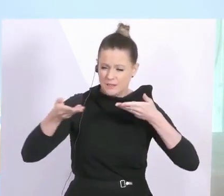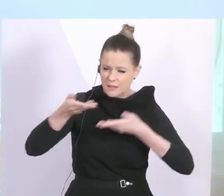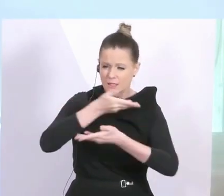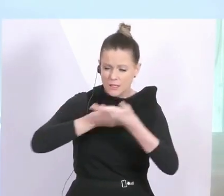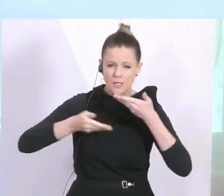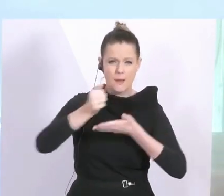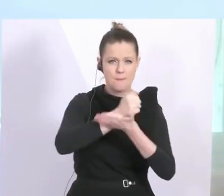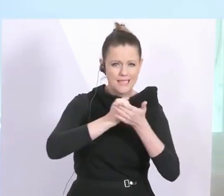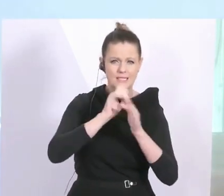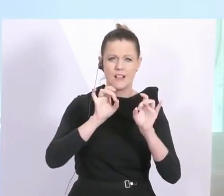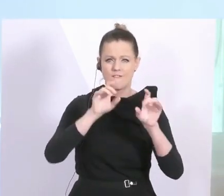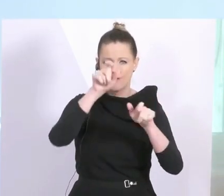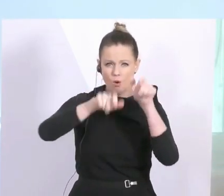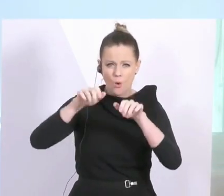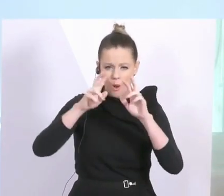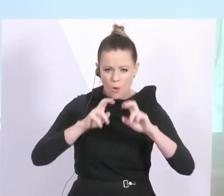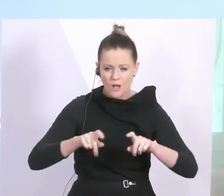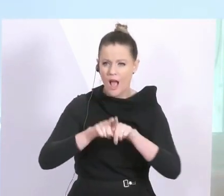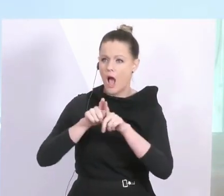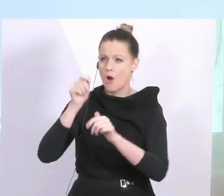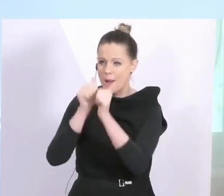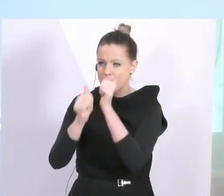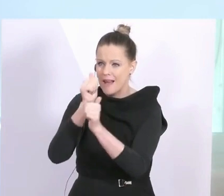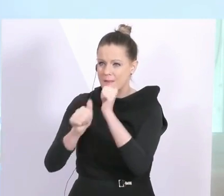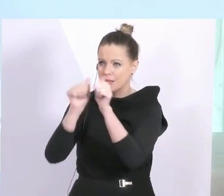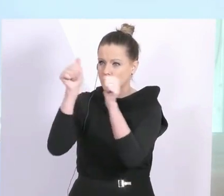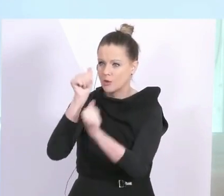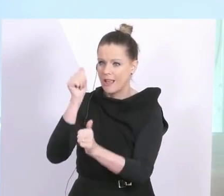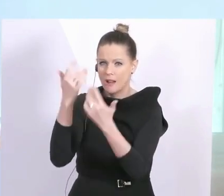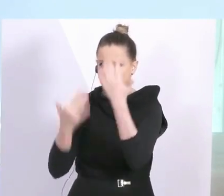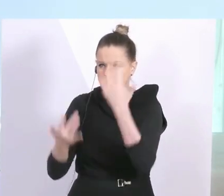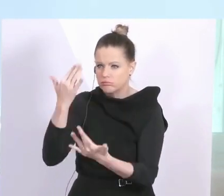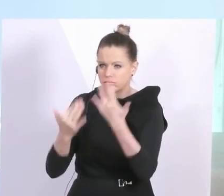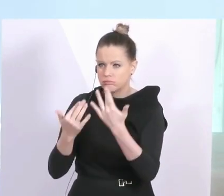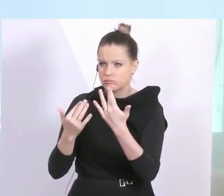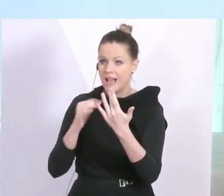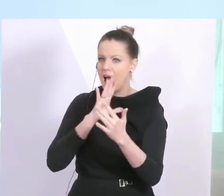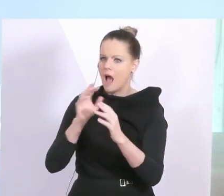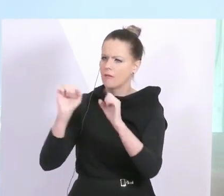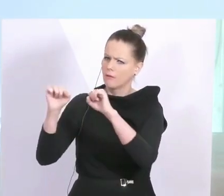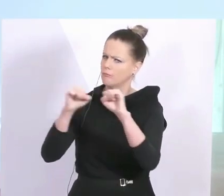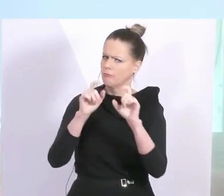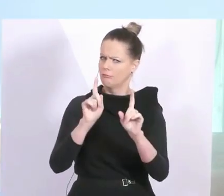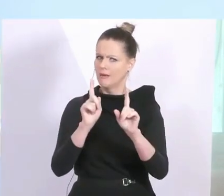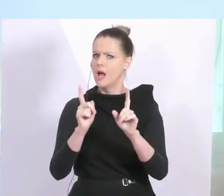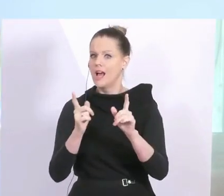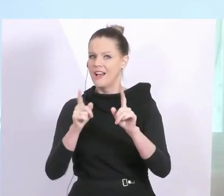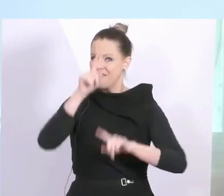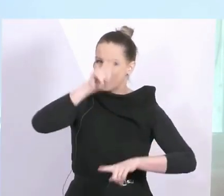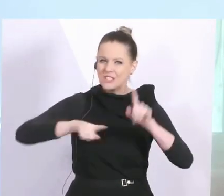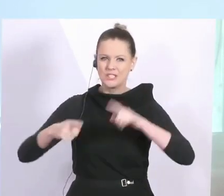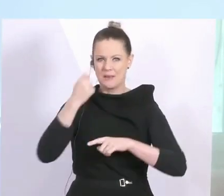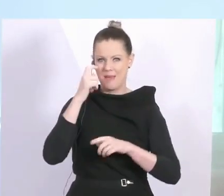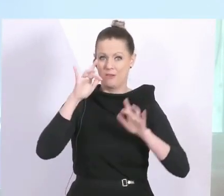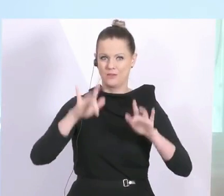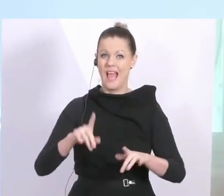Virologen, aber auch mit den mathematischen Modellrechnern, auch wenn sie nicht immer einig sind. Auch das ist vielleicht ein Thema. So ist es doch